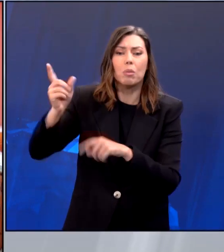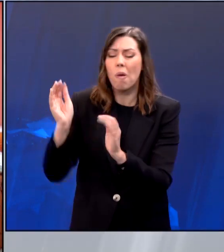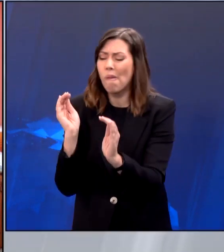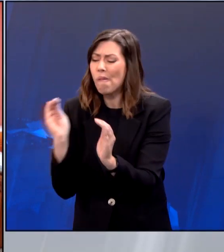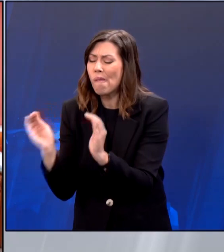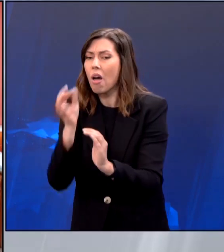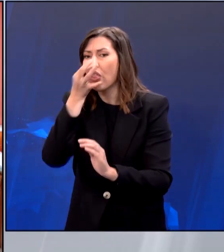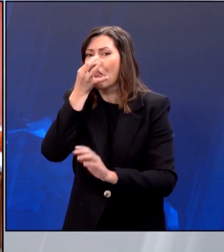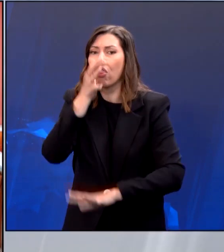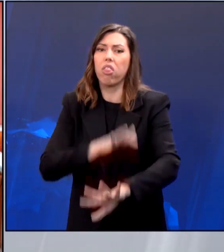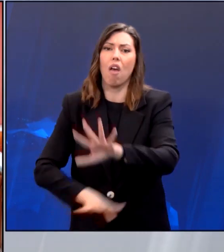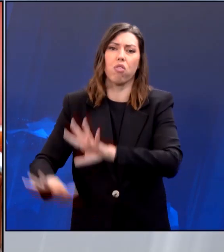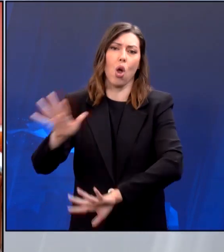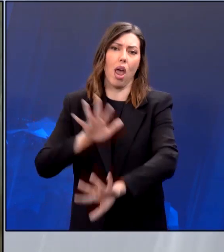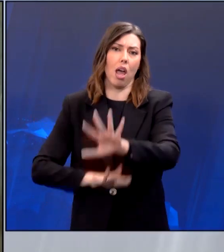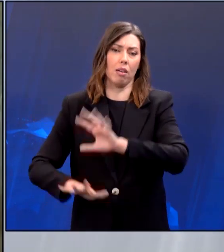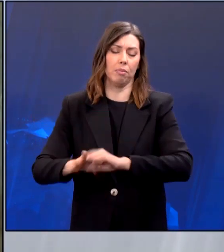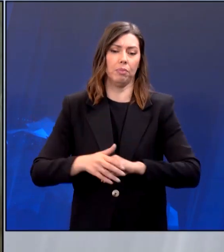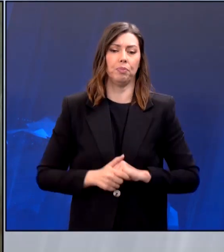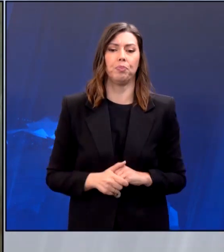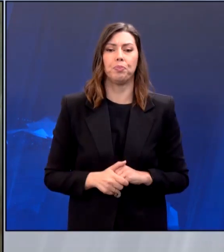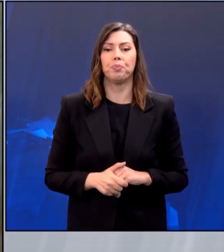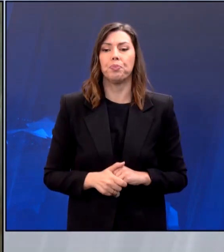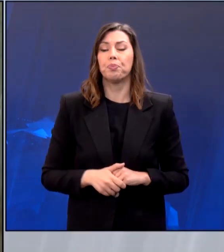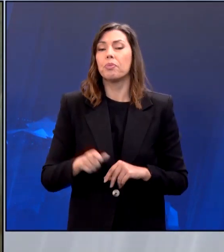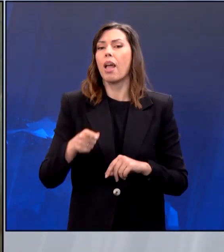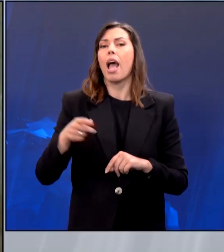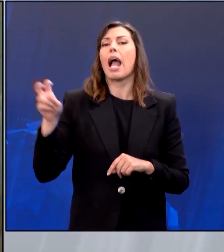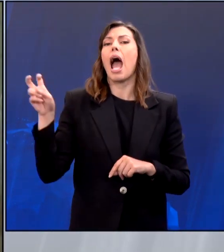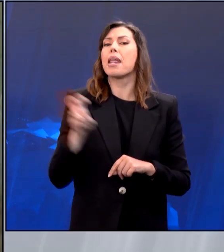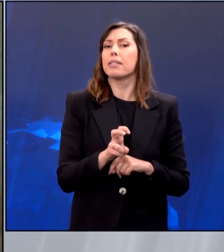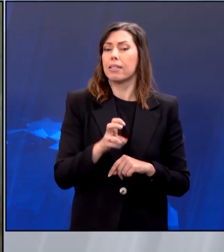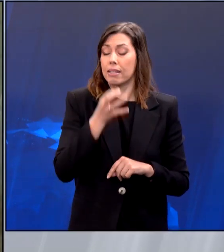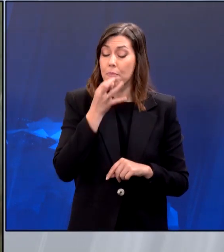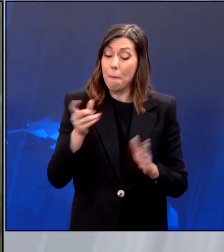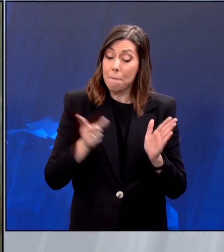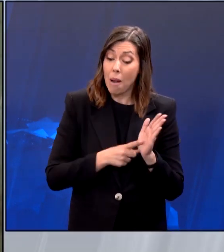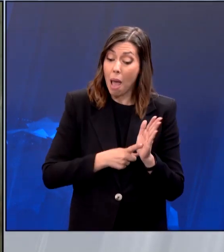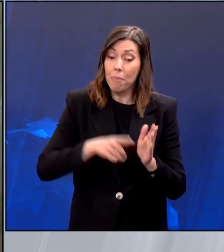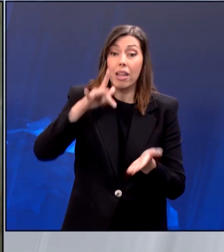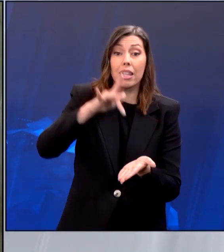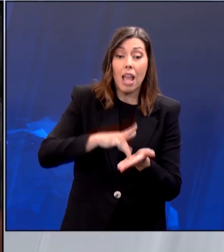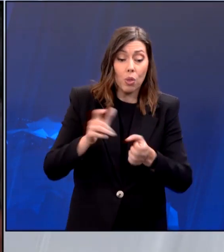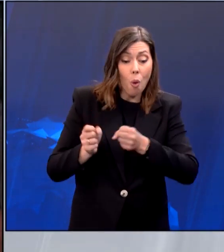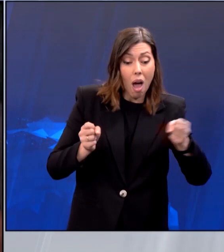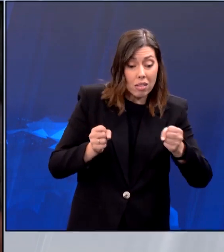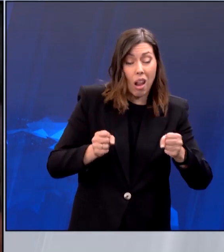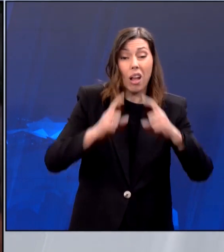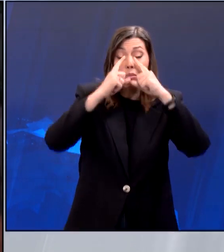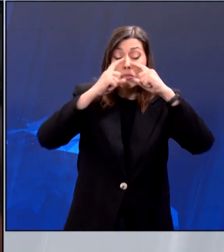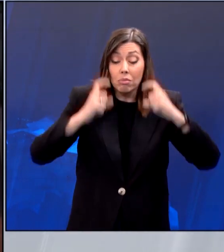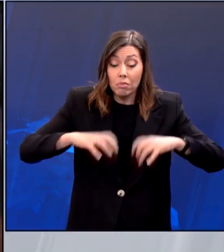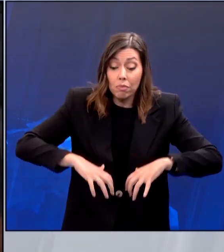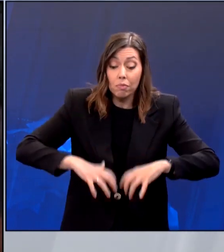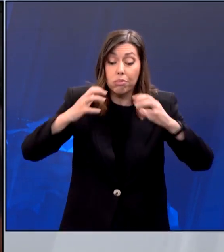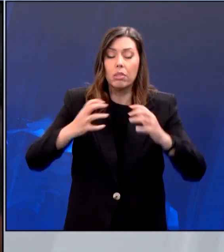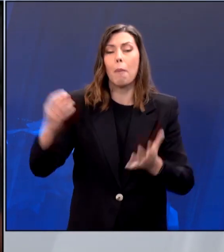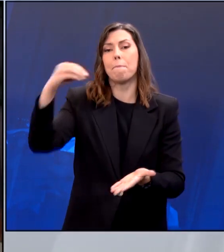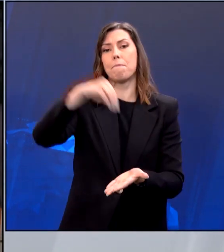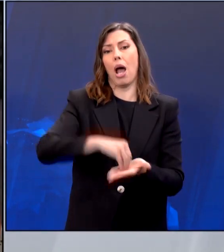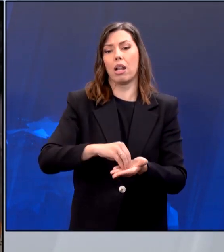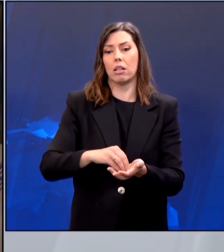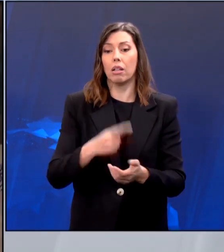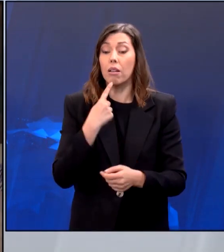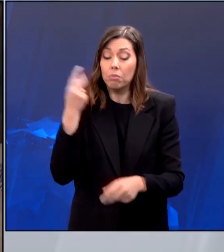Ευρωπαϊκή Ένωση των λόμπι της διαφθοράς. Την ανάγκη να συγκρότησεις του χώρου της κεντρουαριστεράς τόνισε ο Αλέξης Χαρίτσης. Το μείζον είναι στην